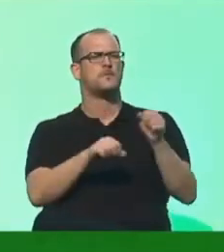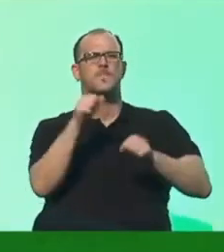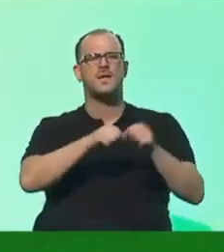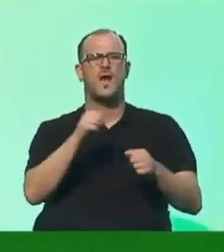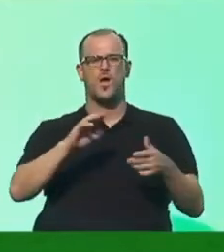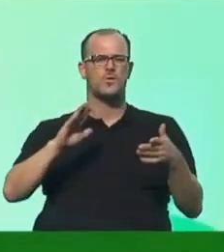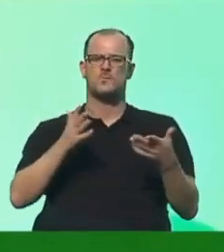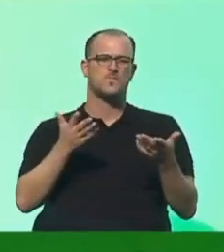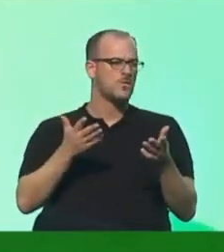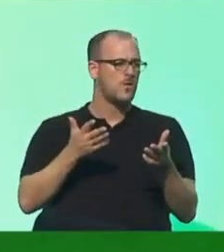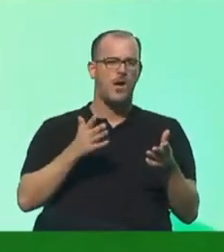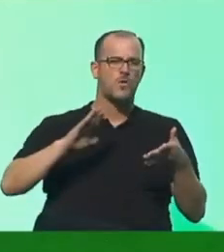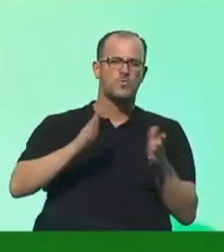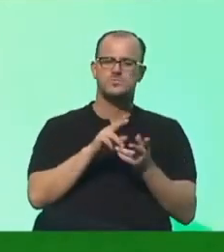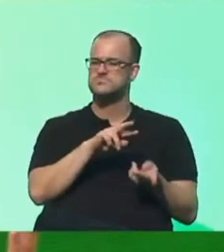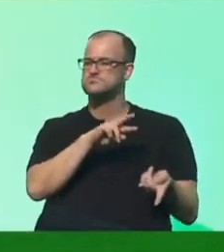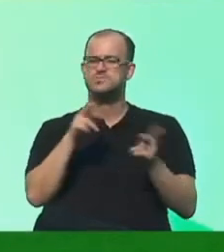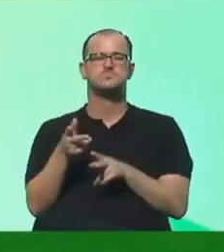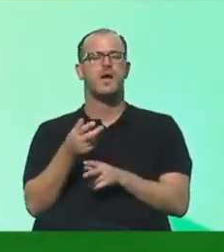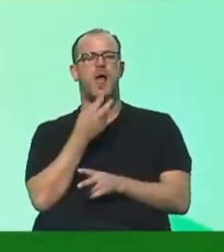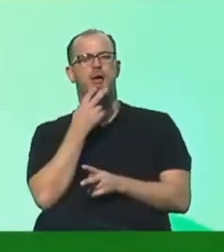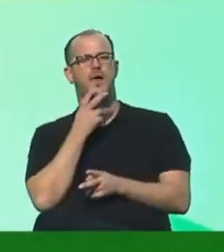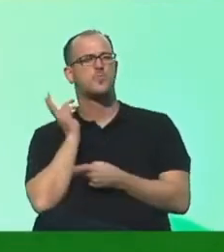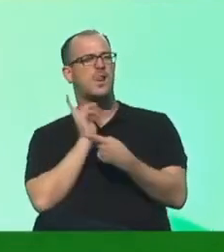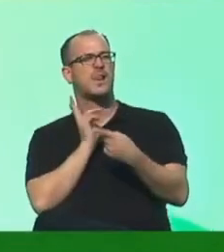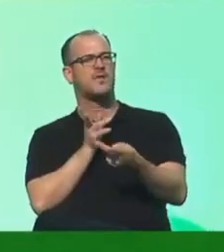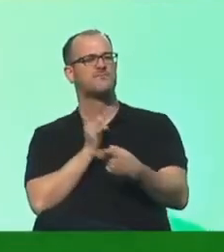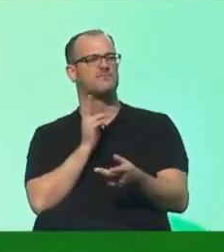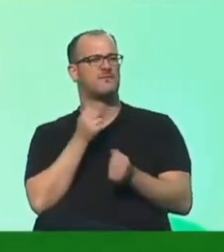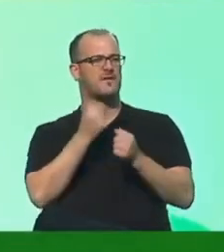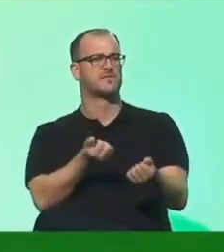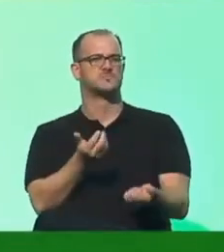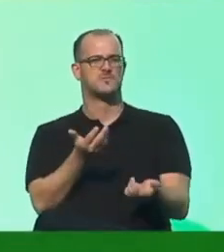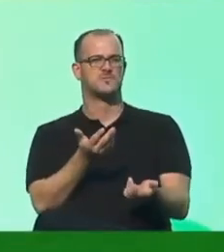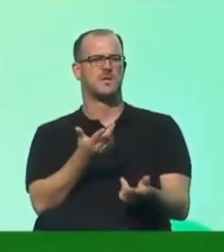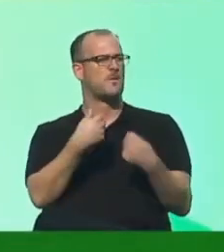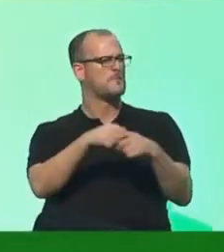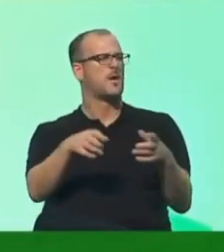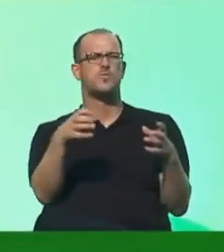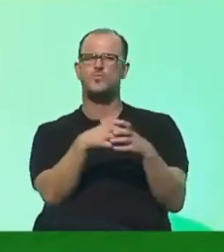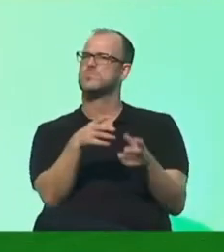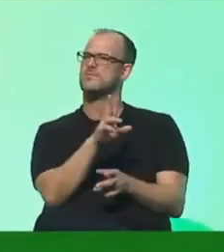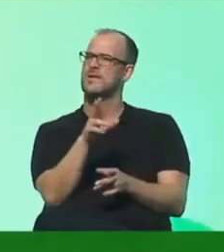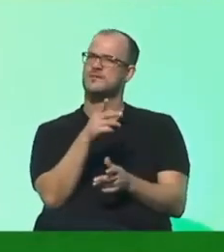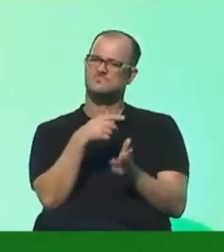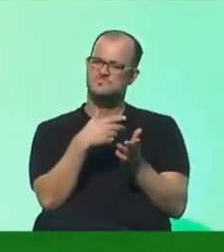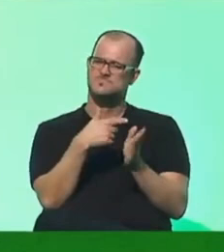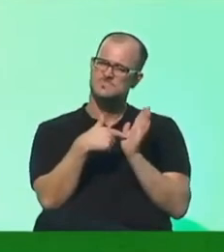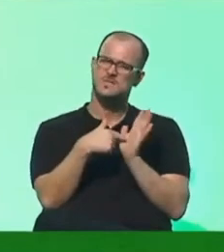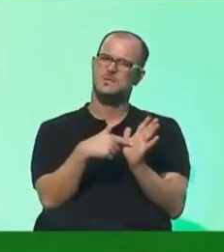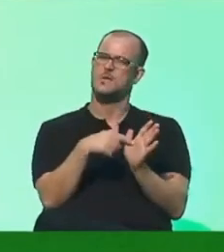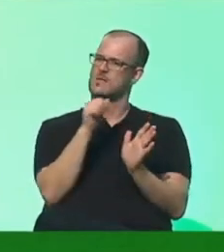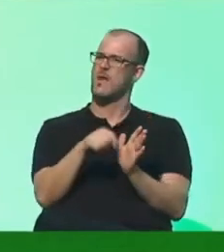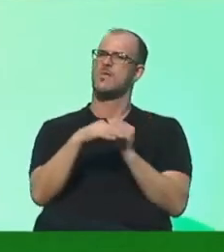kurzerhand zum Elektro-Lieferfahrzeug-Initiativnetzwerk wird. Die Baugruppen, die auf dem Land zeigen, man kann auch